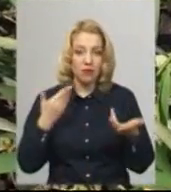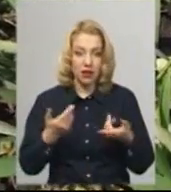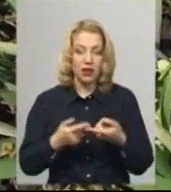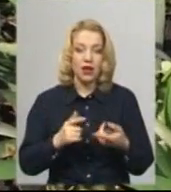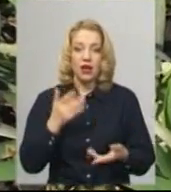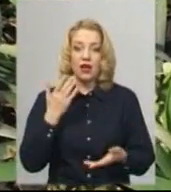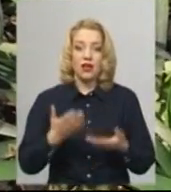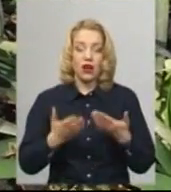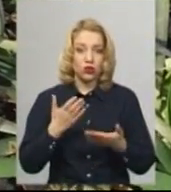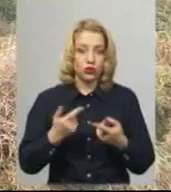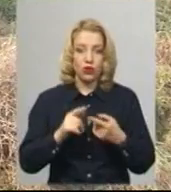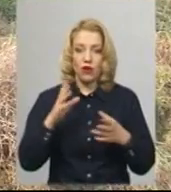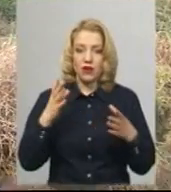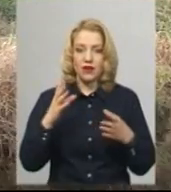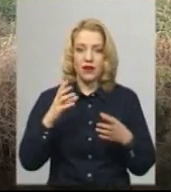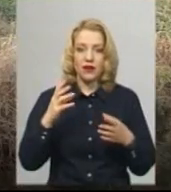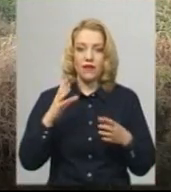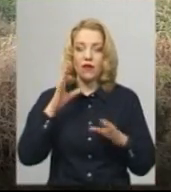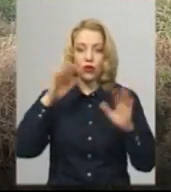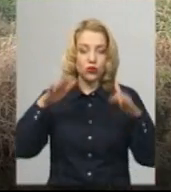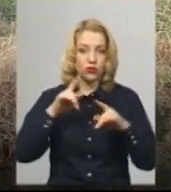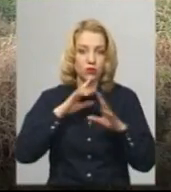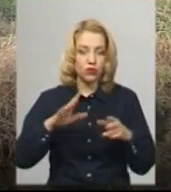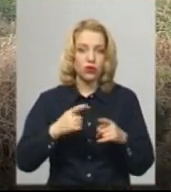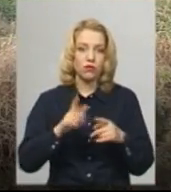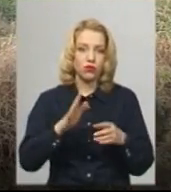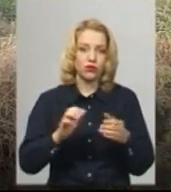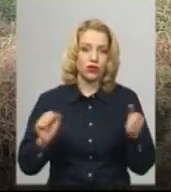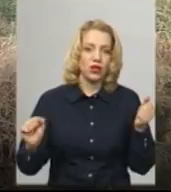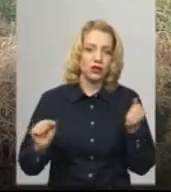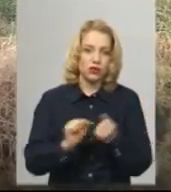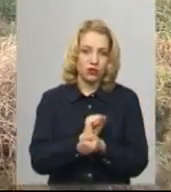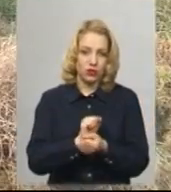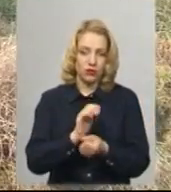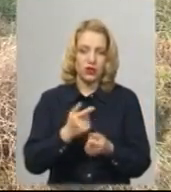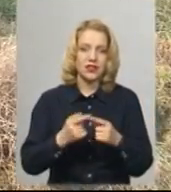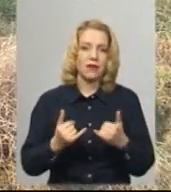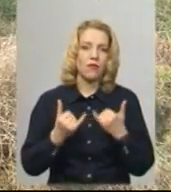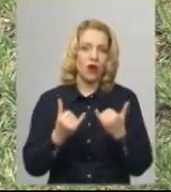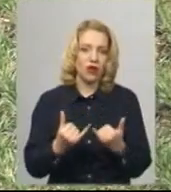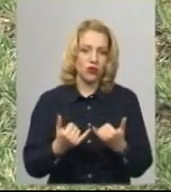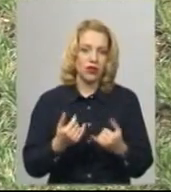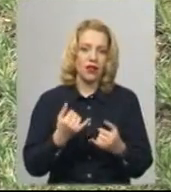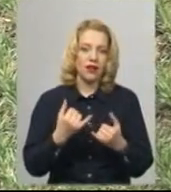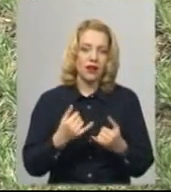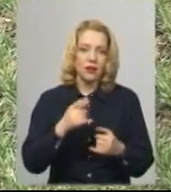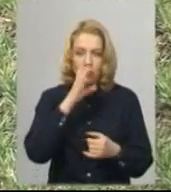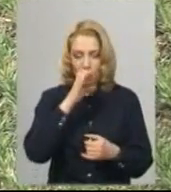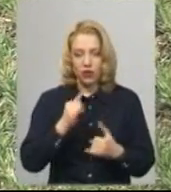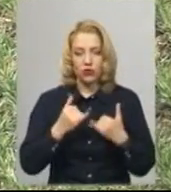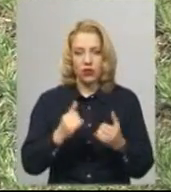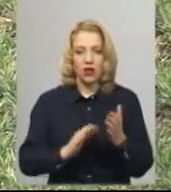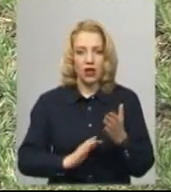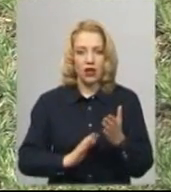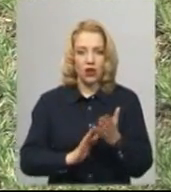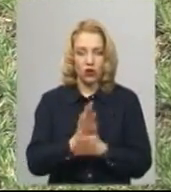не буде розкущення такого, як треба. В травні місяці, коли вже можуть бути високі аномальні температури, це трохи погано для розвитку самої рослини. Заморозки, які ще